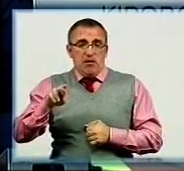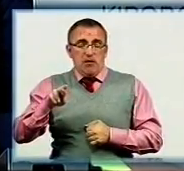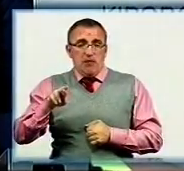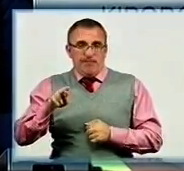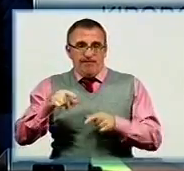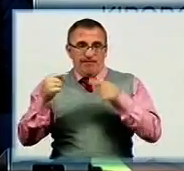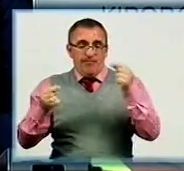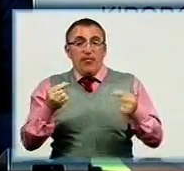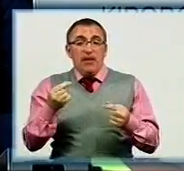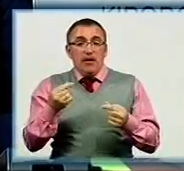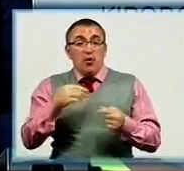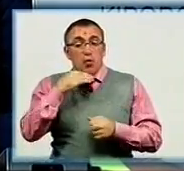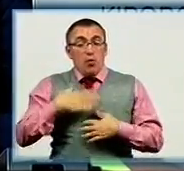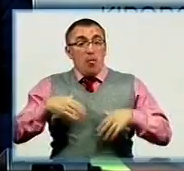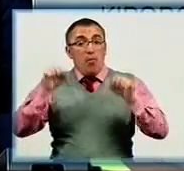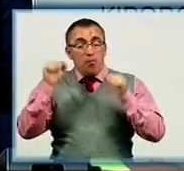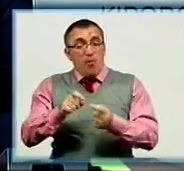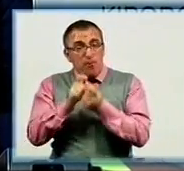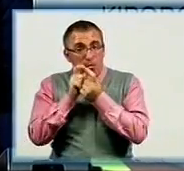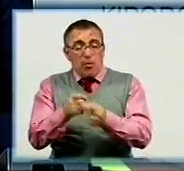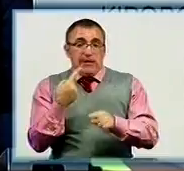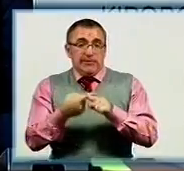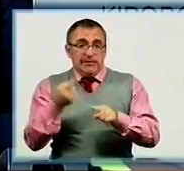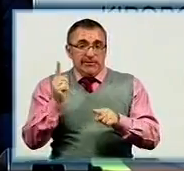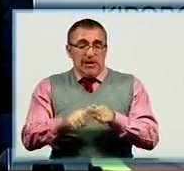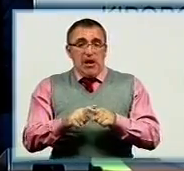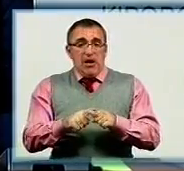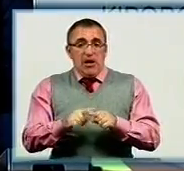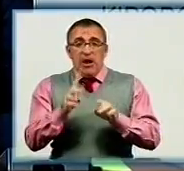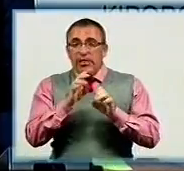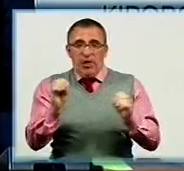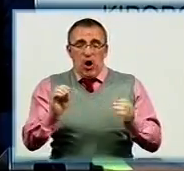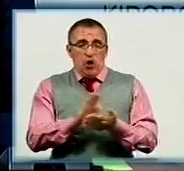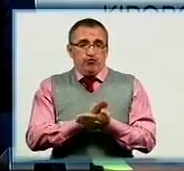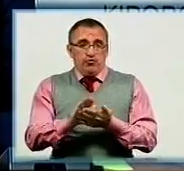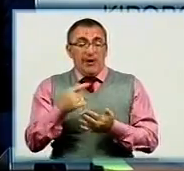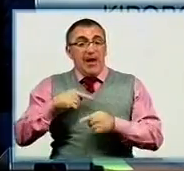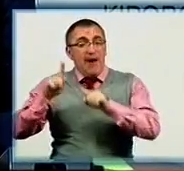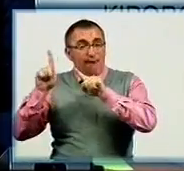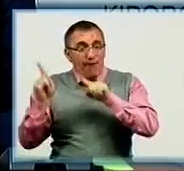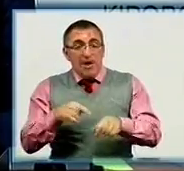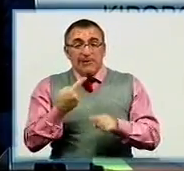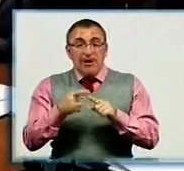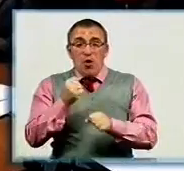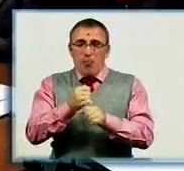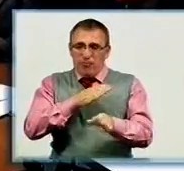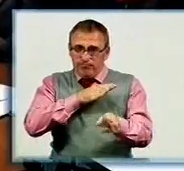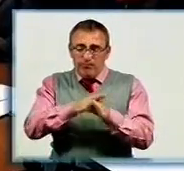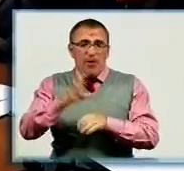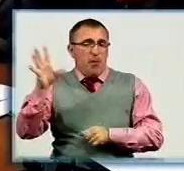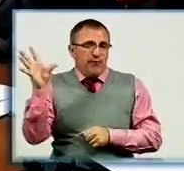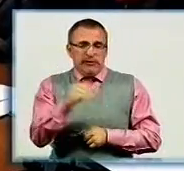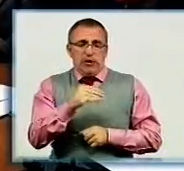Достатньо у нас можливостей для того, щоб побороться з цією нечистю. Я вимагаю, щоб ця робота була зроблена по всій